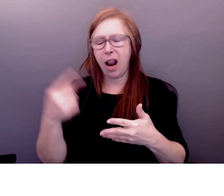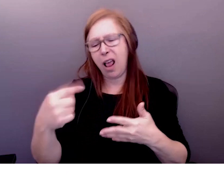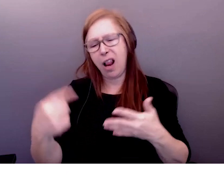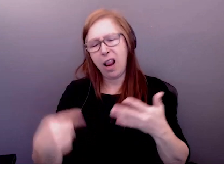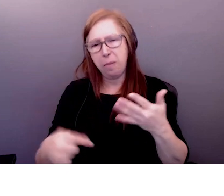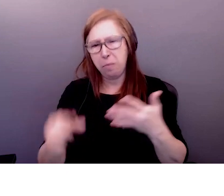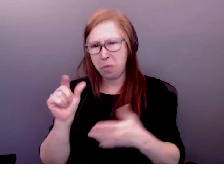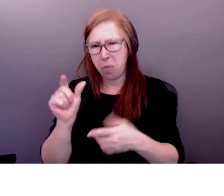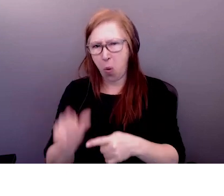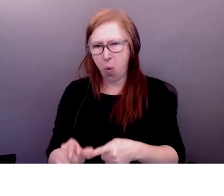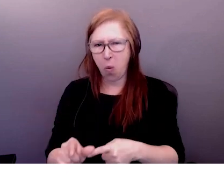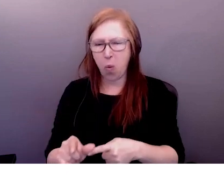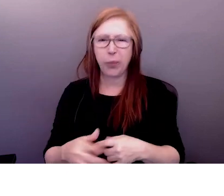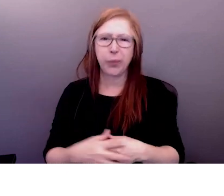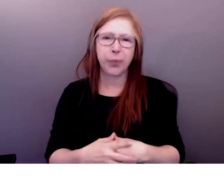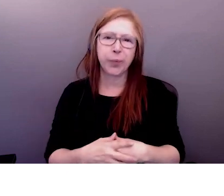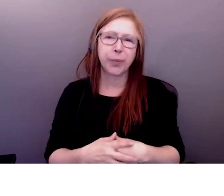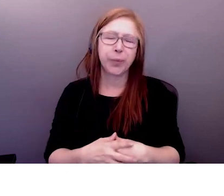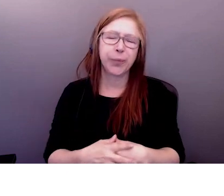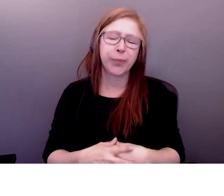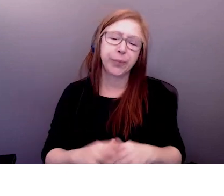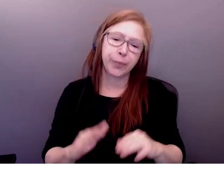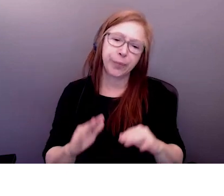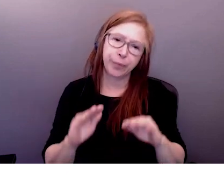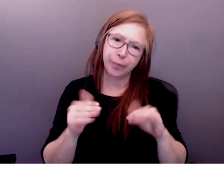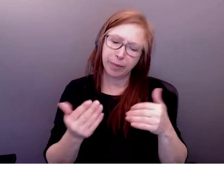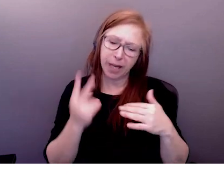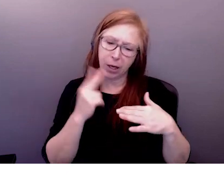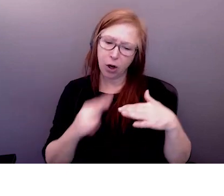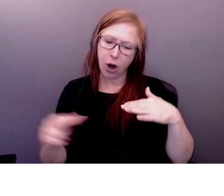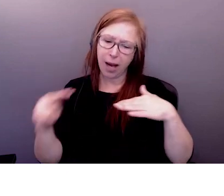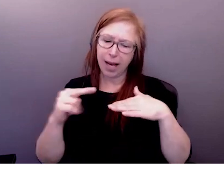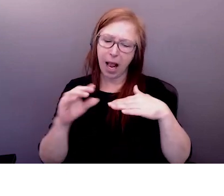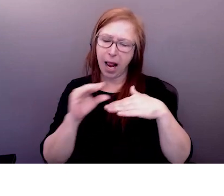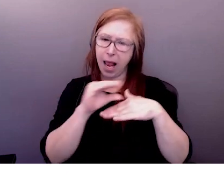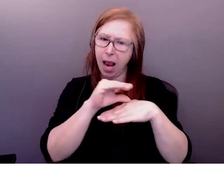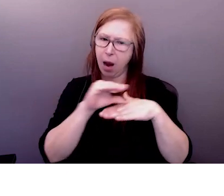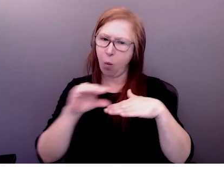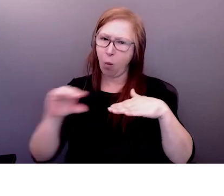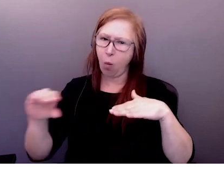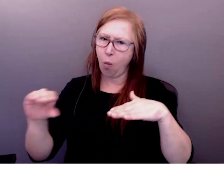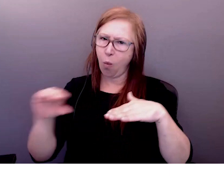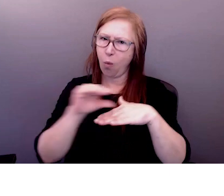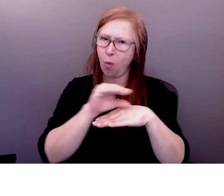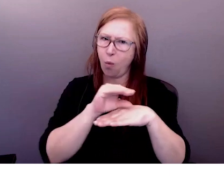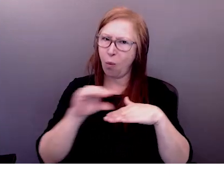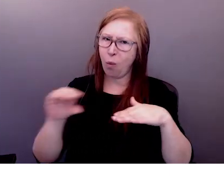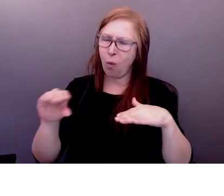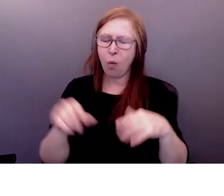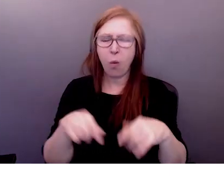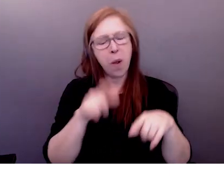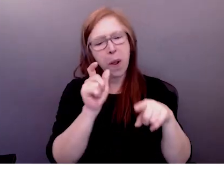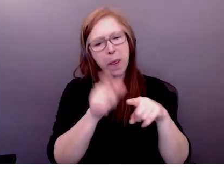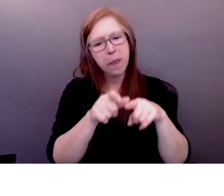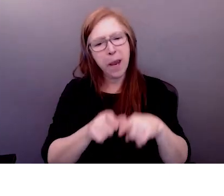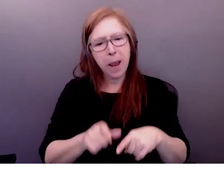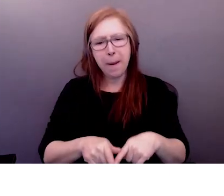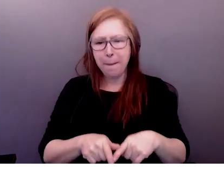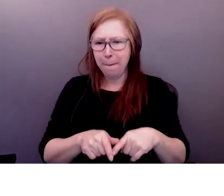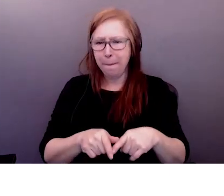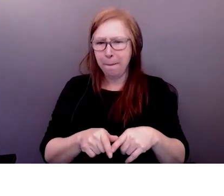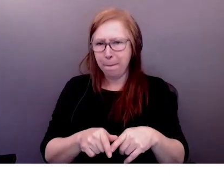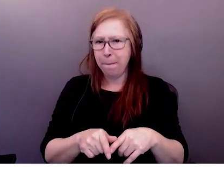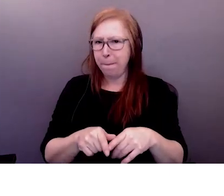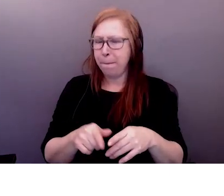donc voilà c'est là où nous allons regarder le revers de cette médaille on va se demander quels sont les termes